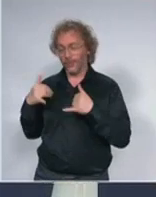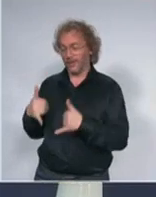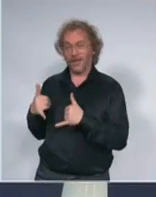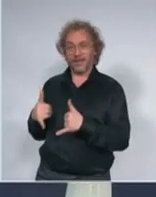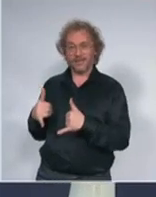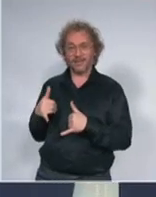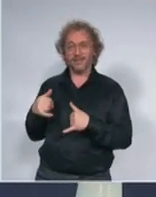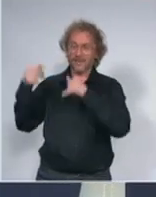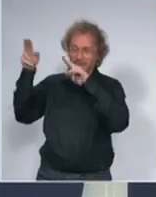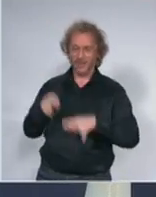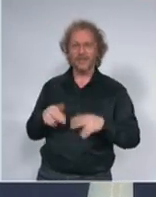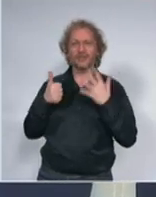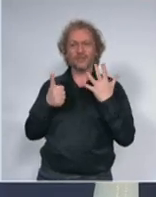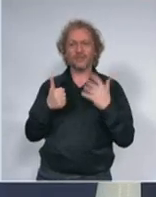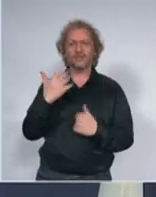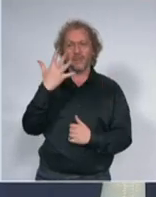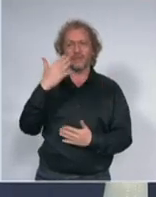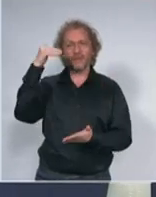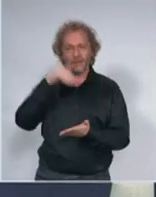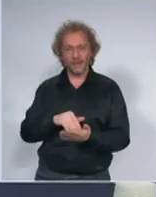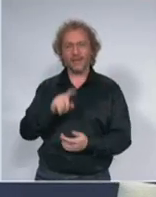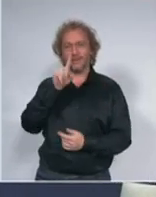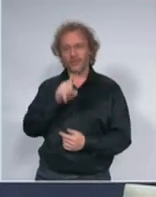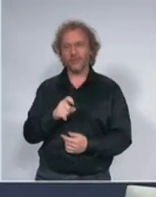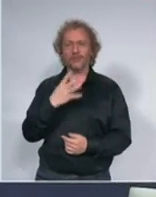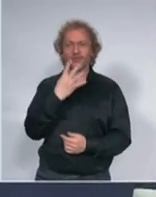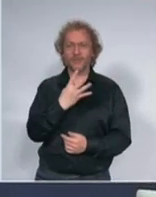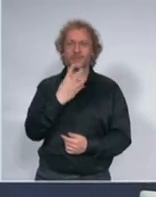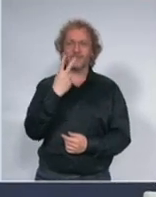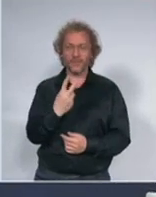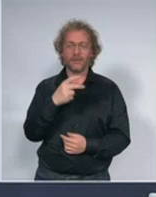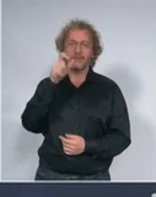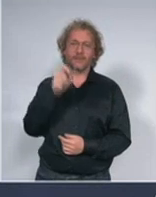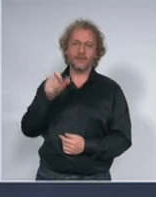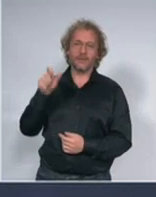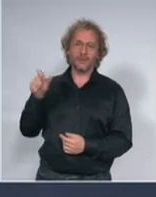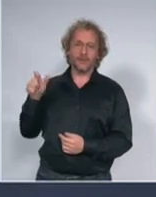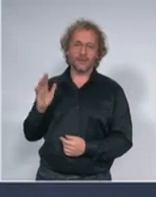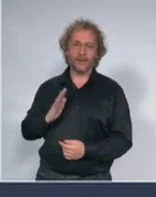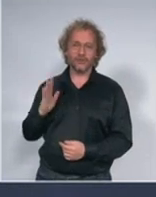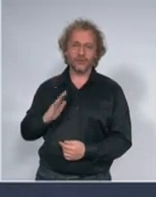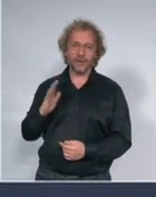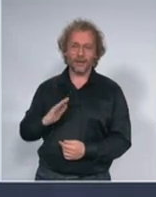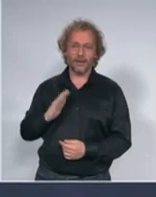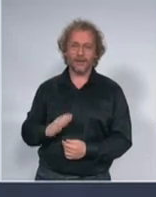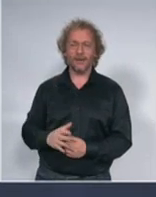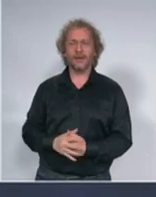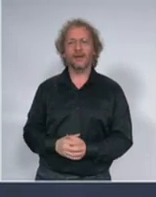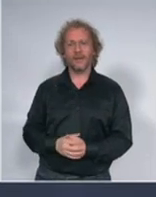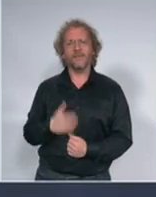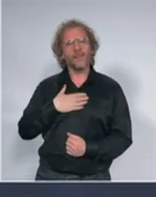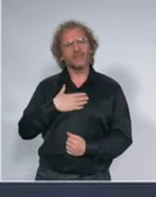.142 naša građana koje su naša državljana, koje su